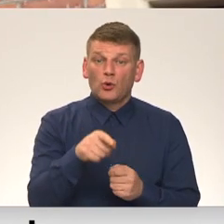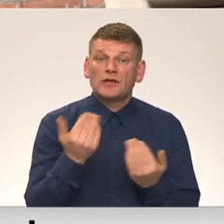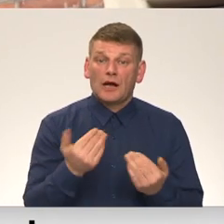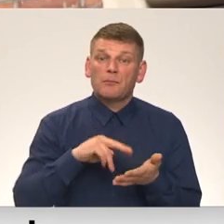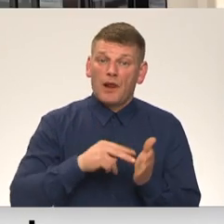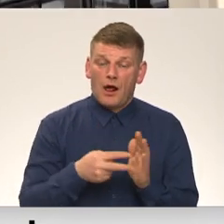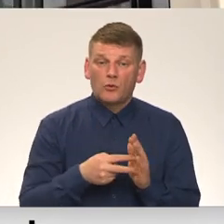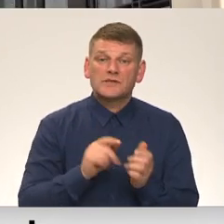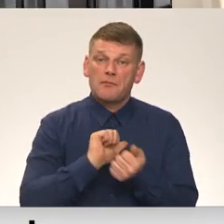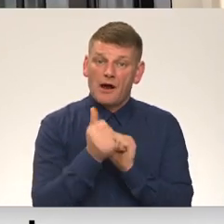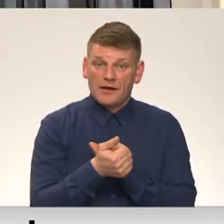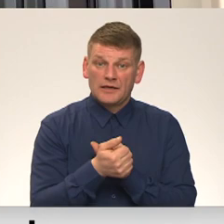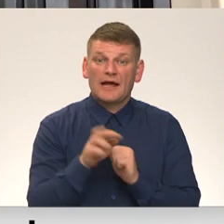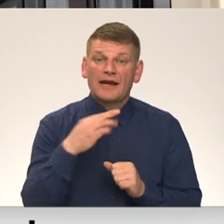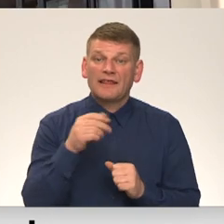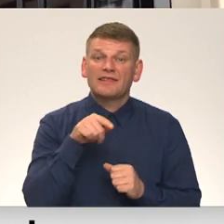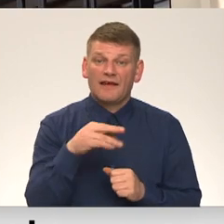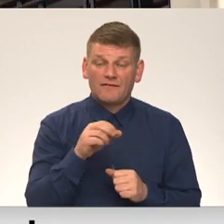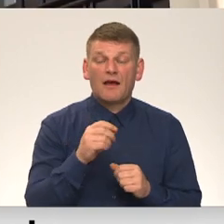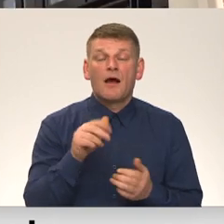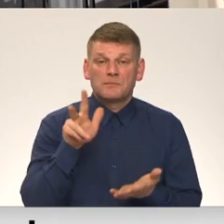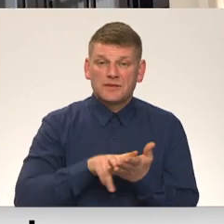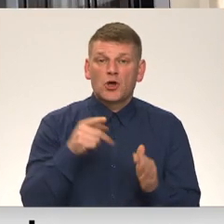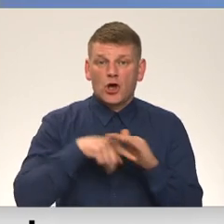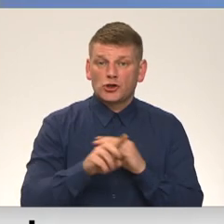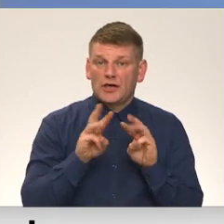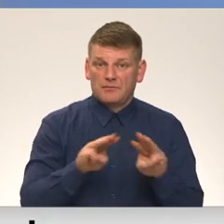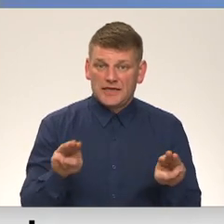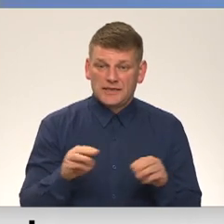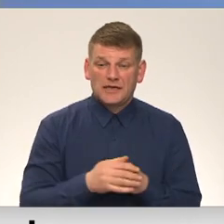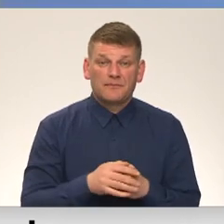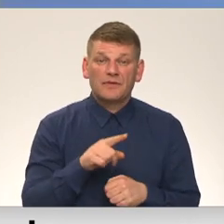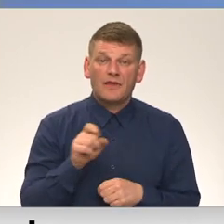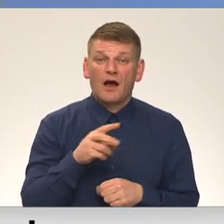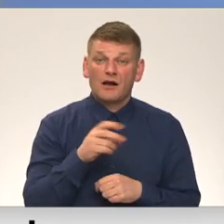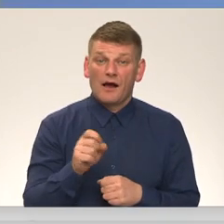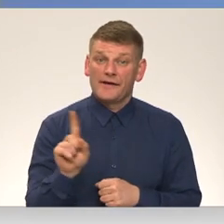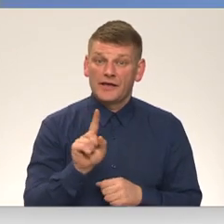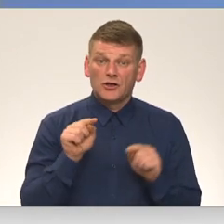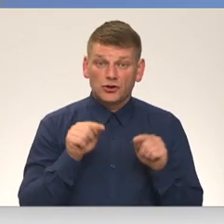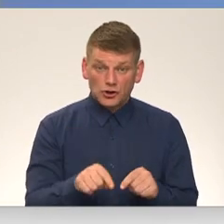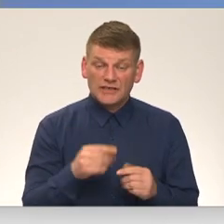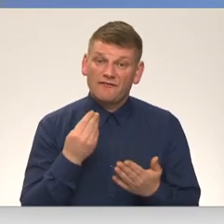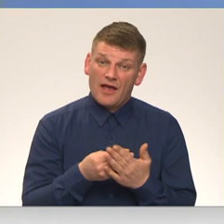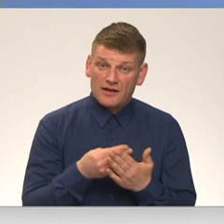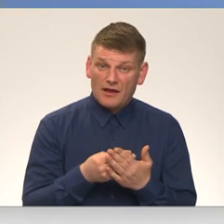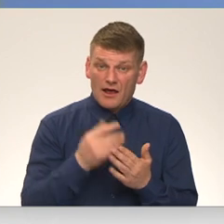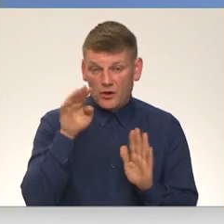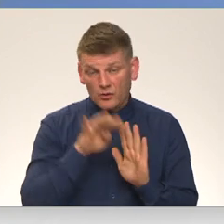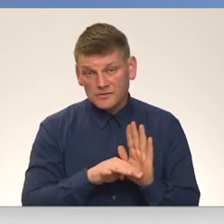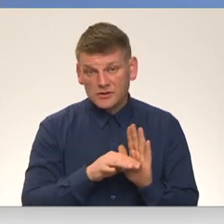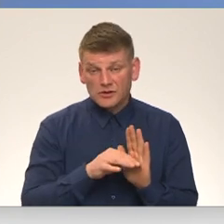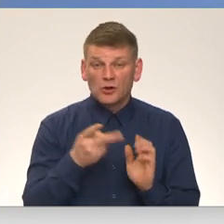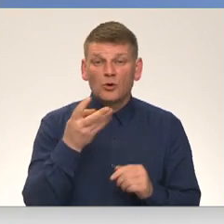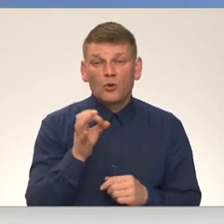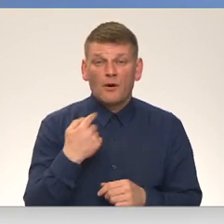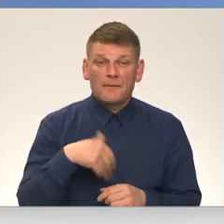plānots mainīt RTV apsiprina Iekšļietu ministrijā. Tā kā ir šis vērtējums un ko mēs